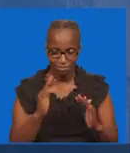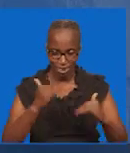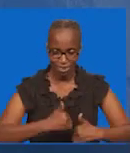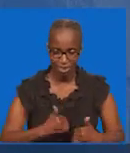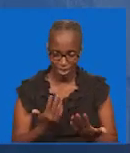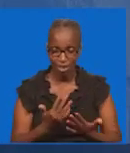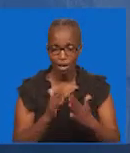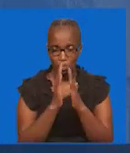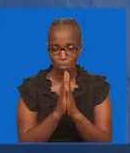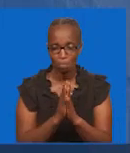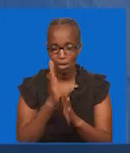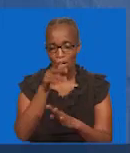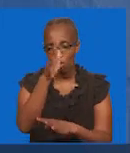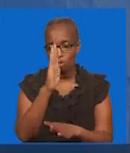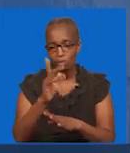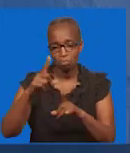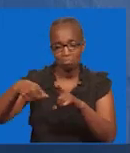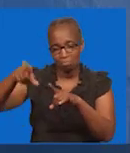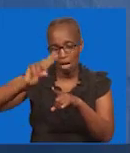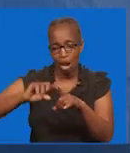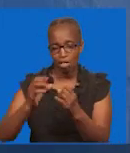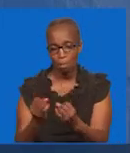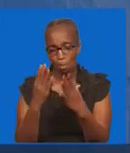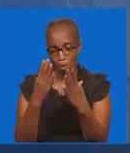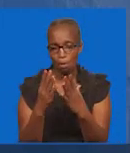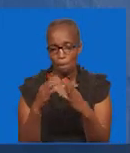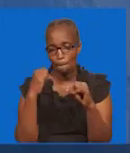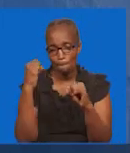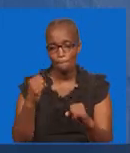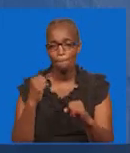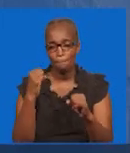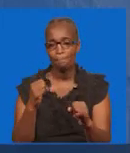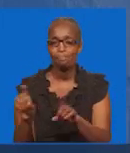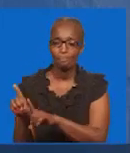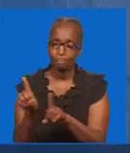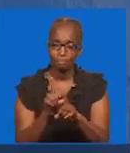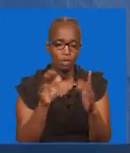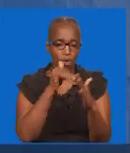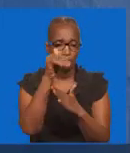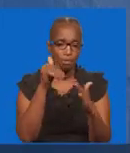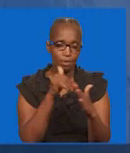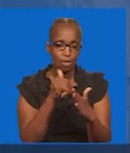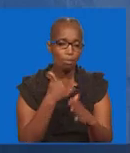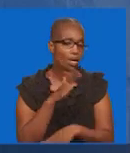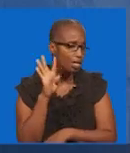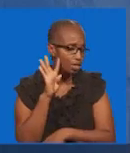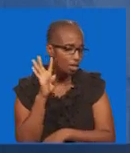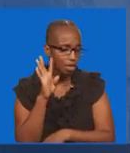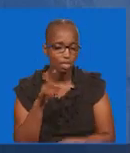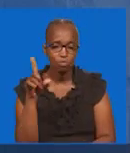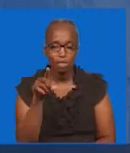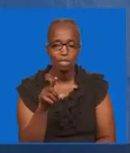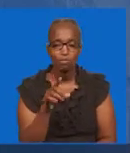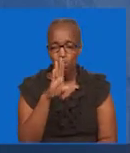Mungu Andilena Kukuongezia Napia Wewe Mutanzamaji Wangu Tumeweza Kutendia Pamuja Nawe Iowiki Yote Mungu